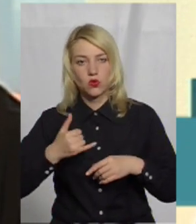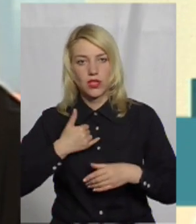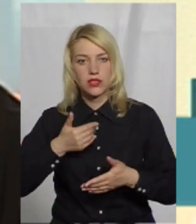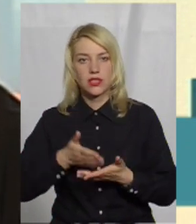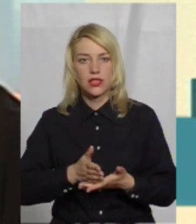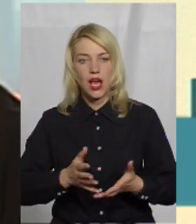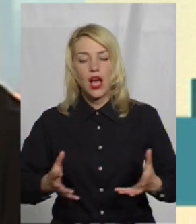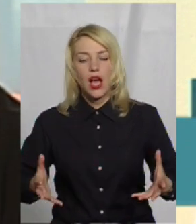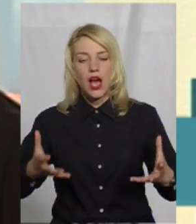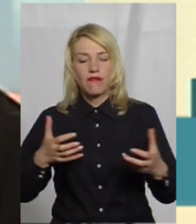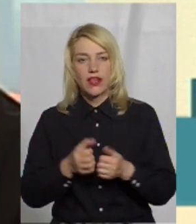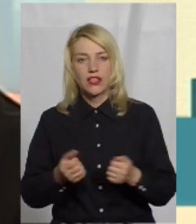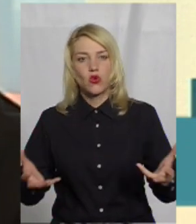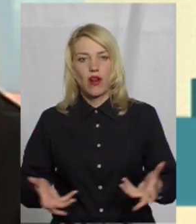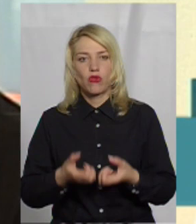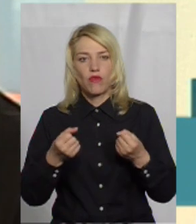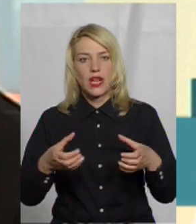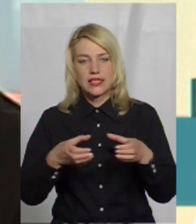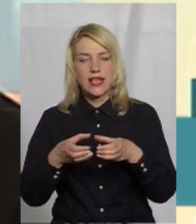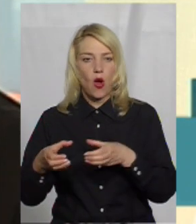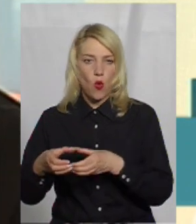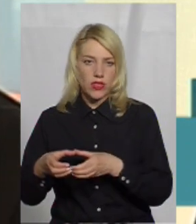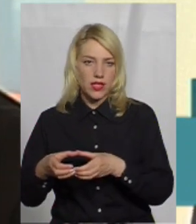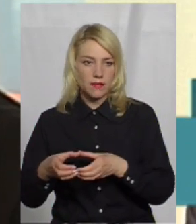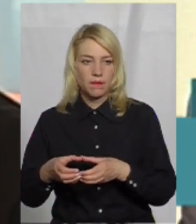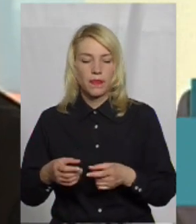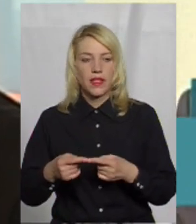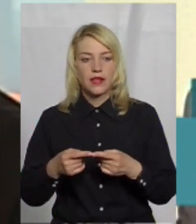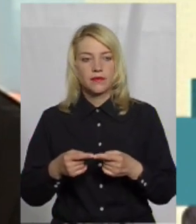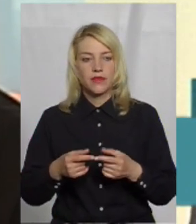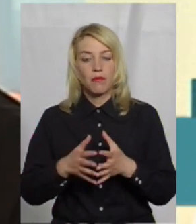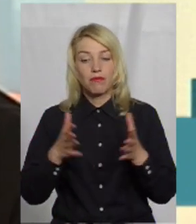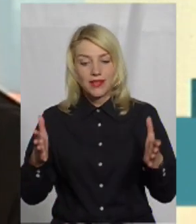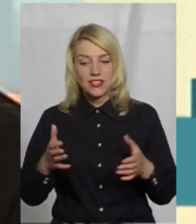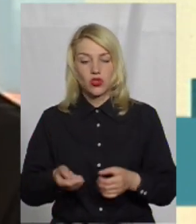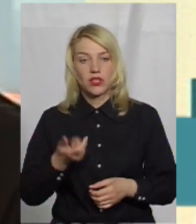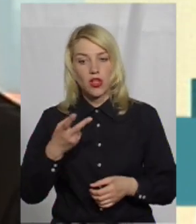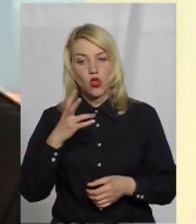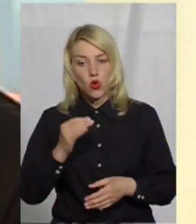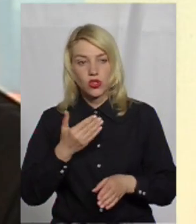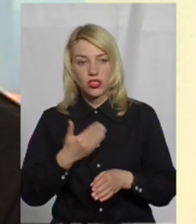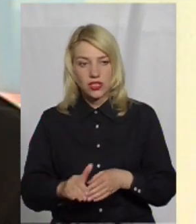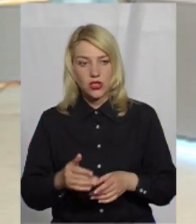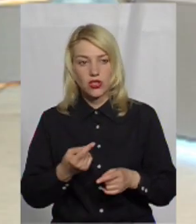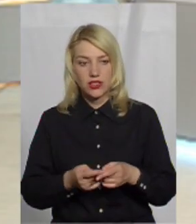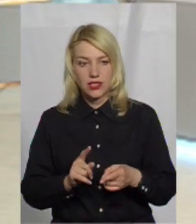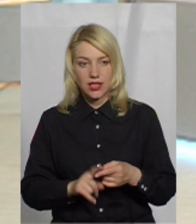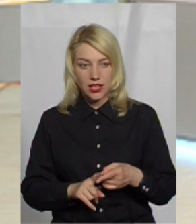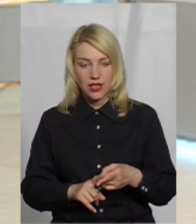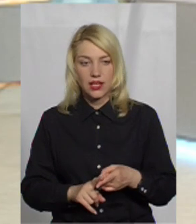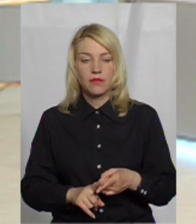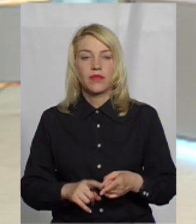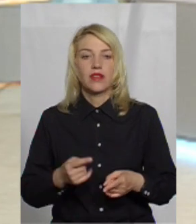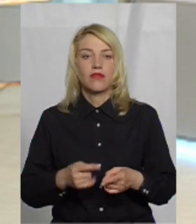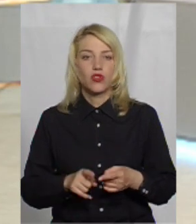нас є агорійно-рятувальні загони в більшій кількості. Частина з них, пан Андрій підтвердив, десь,